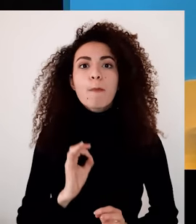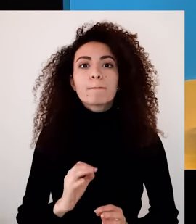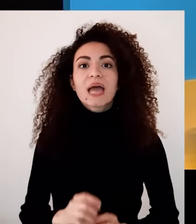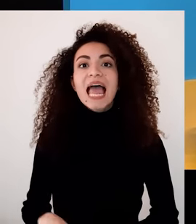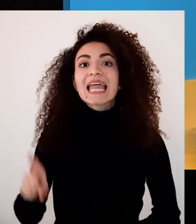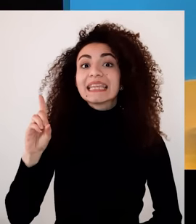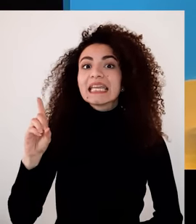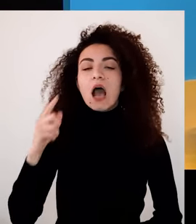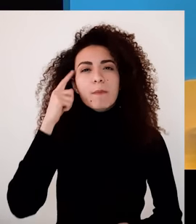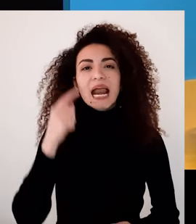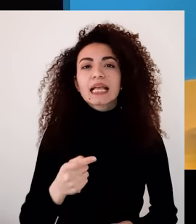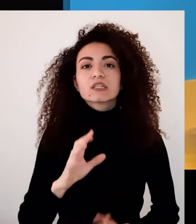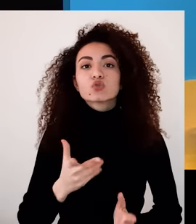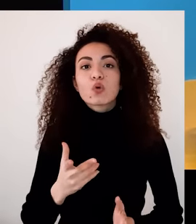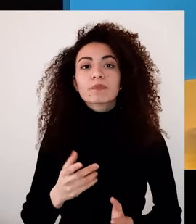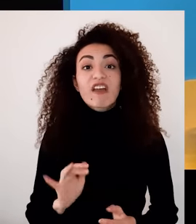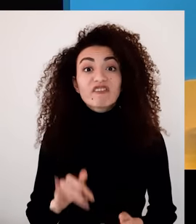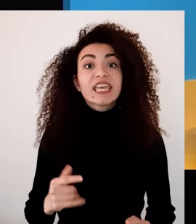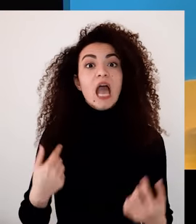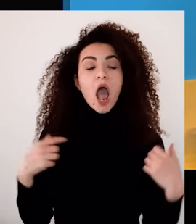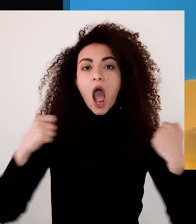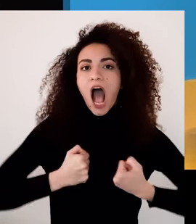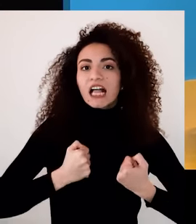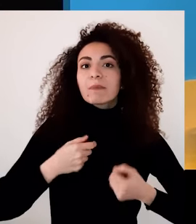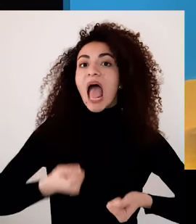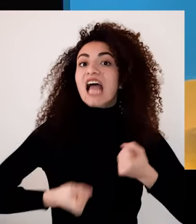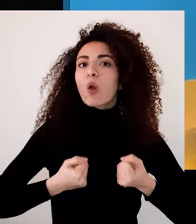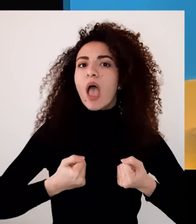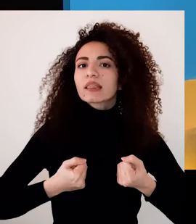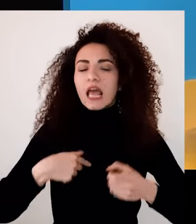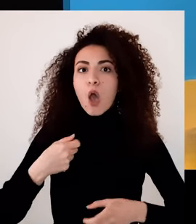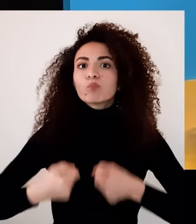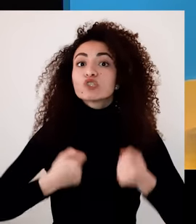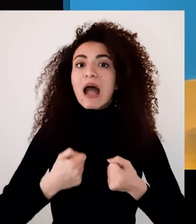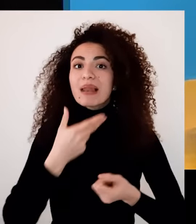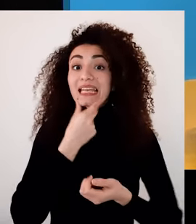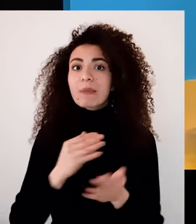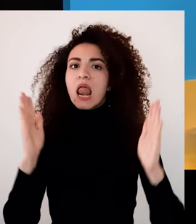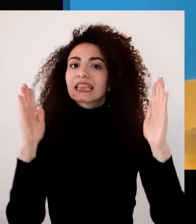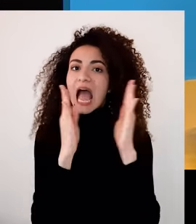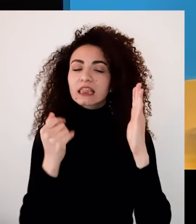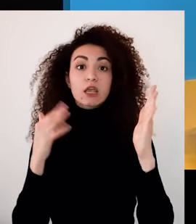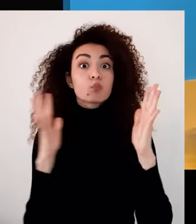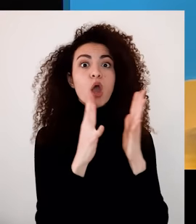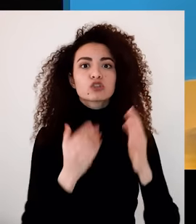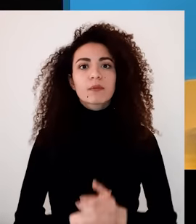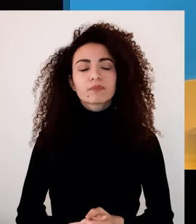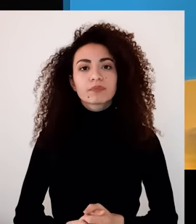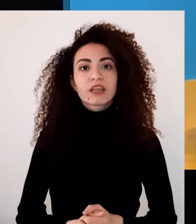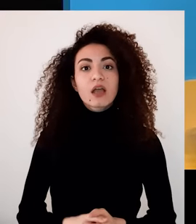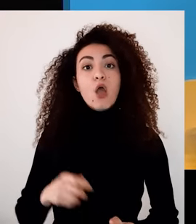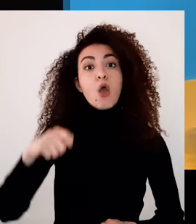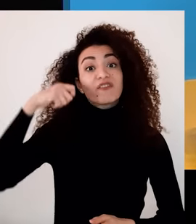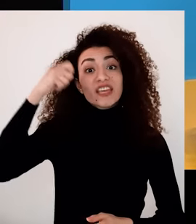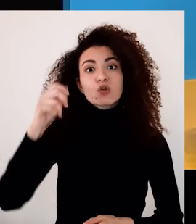تلتفت دينا للنقطة الرابعة من التمرين وهي من خلال حقيبة أدوات وهون منعود لحقيبة أدوات الـ